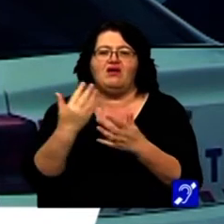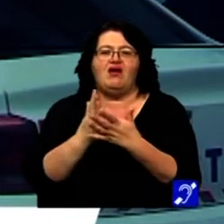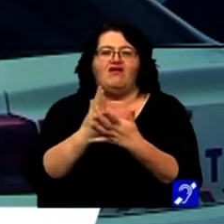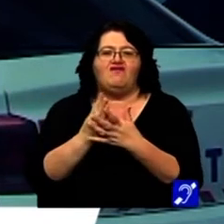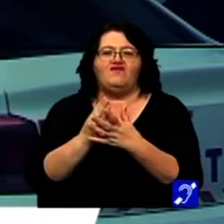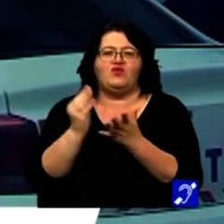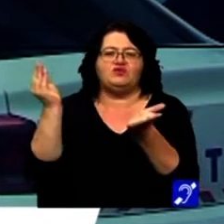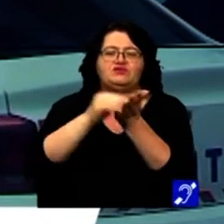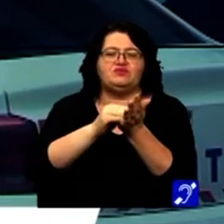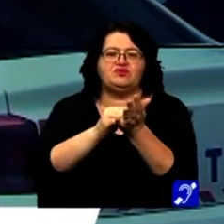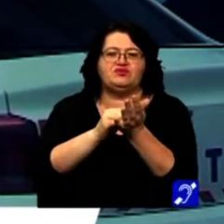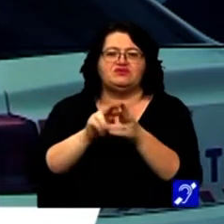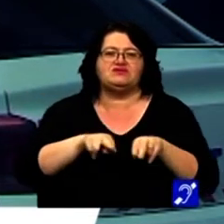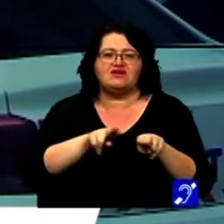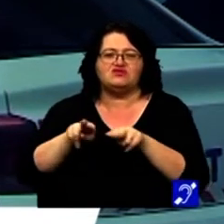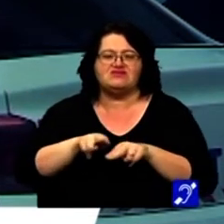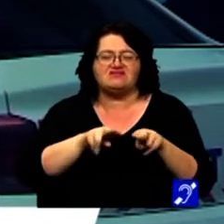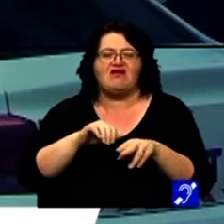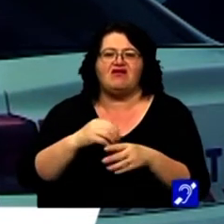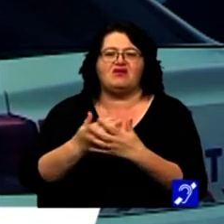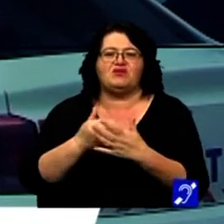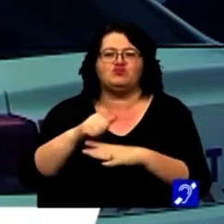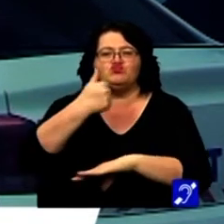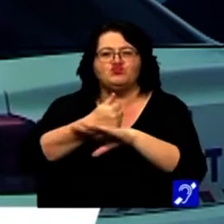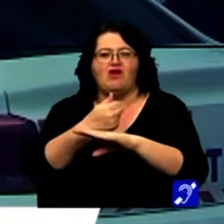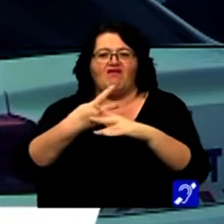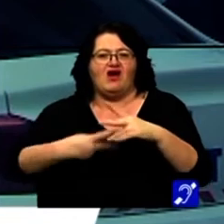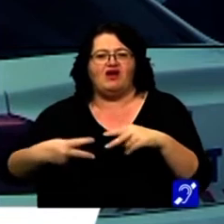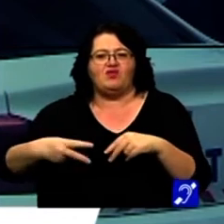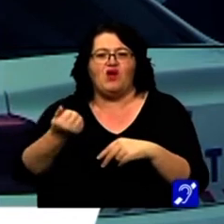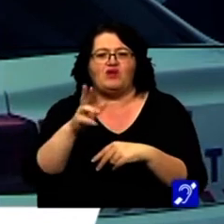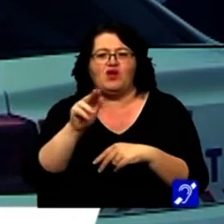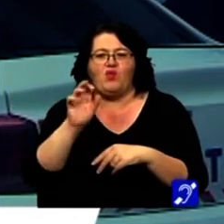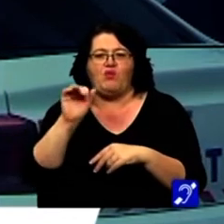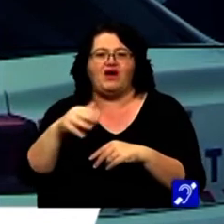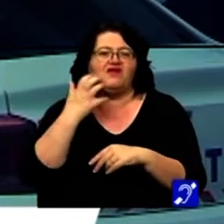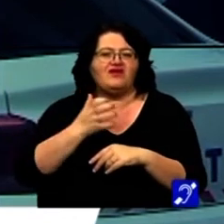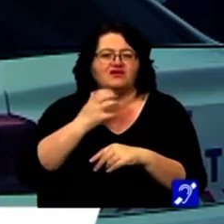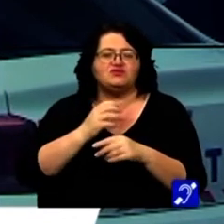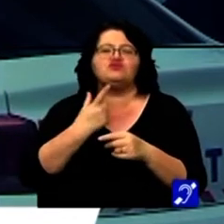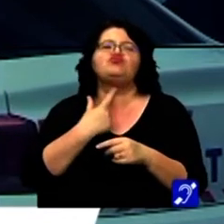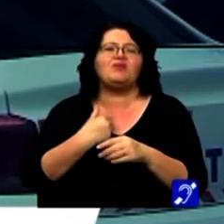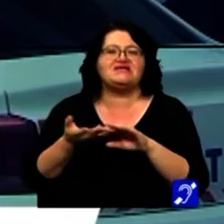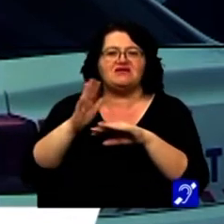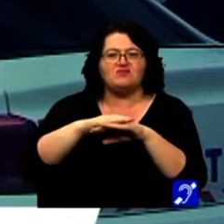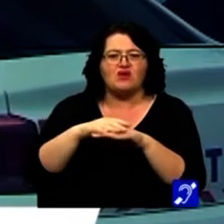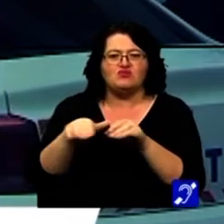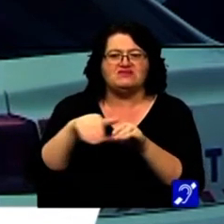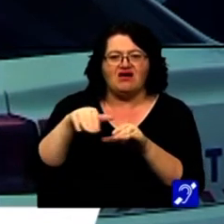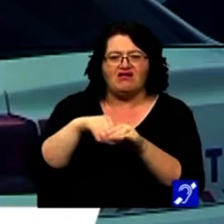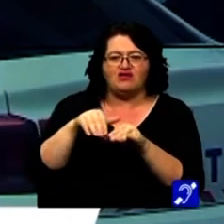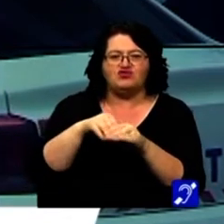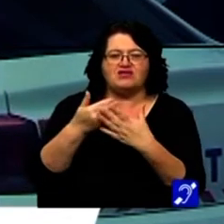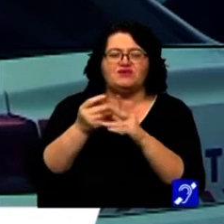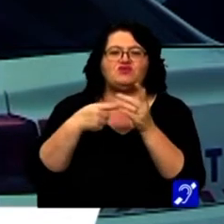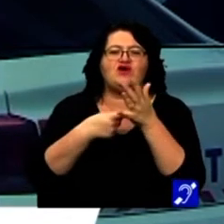înregistrare din care reiese că adjunctul inspectorului șef, Aurel Coman, ar fi hărțuit și amenințat mai mulți subordonați